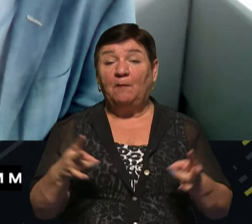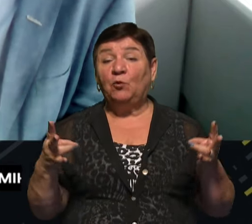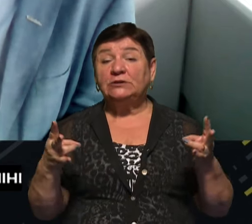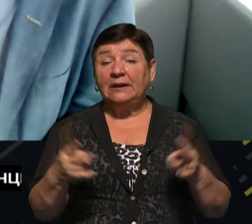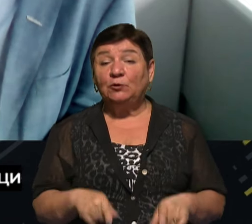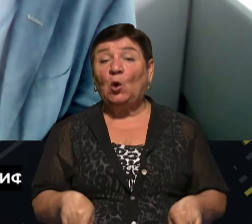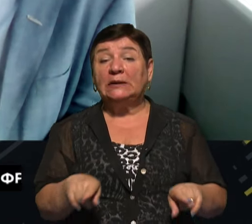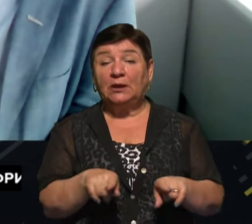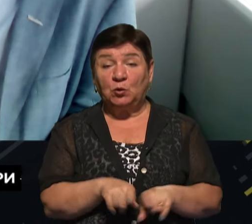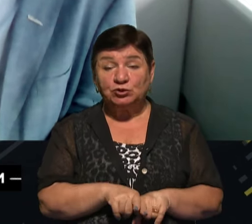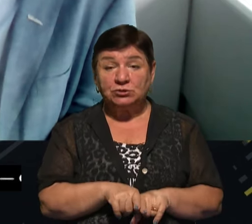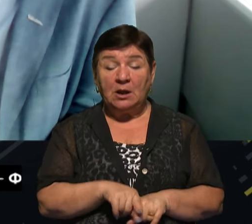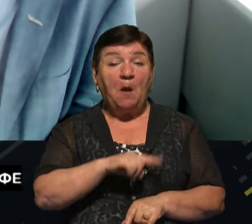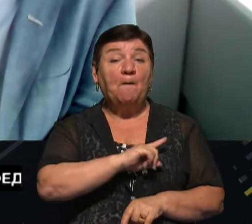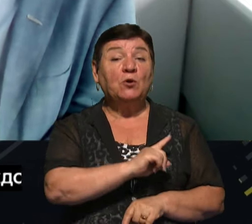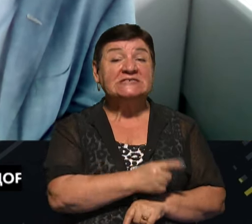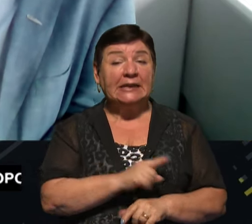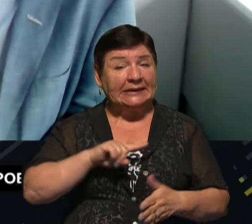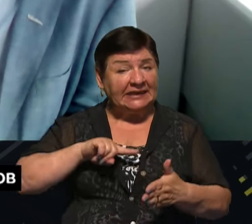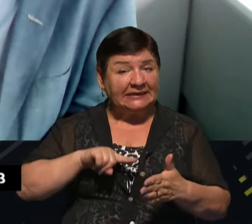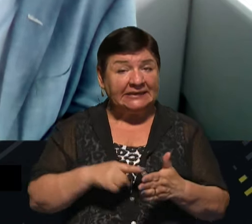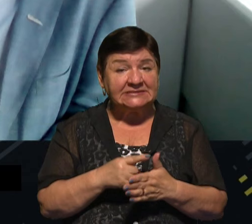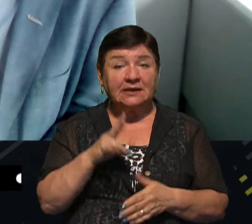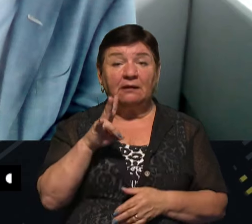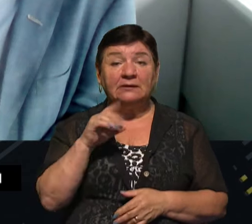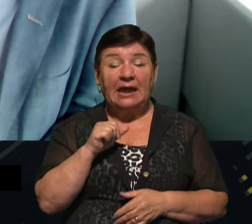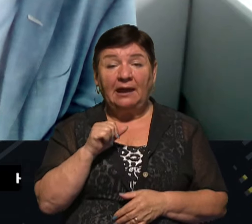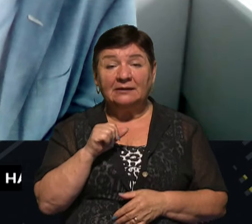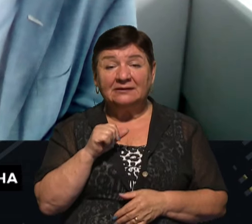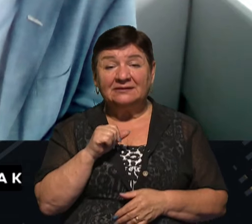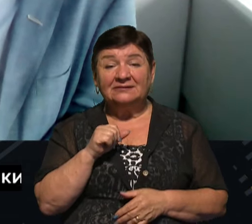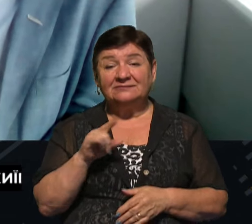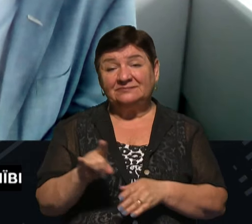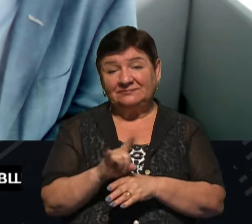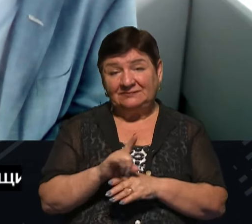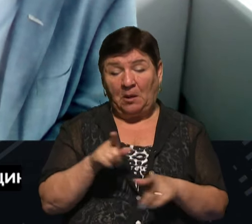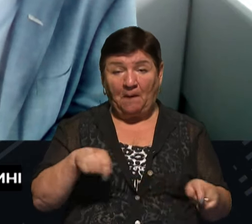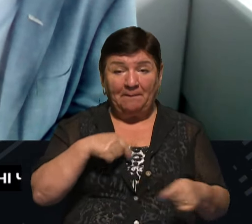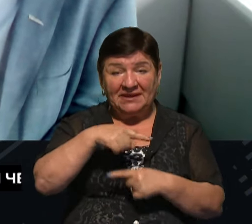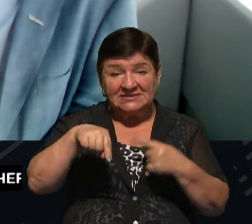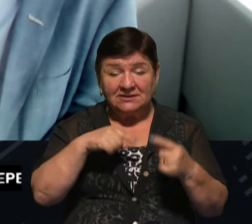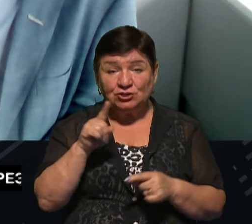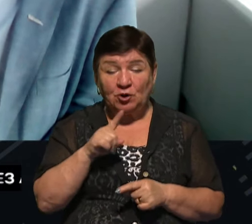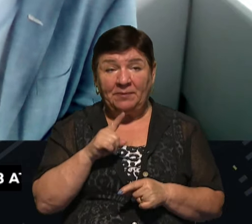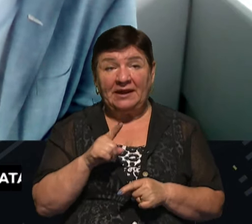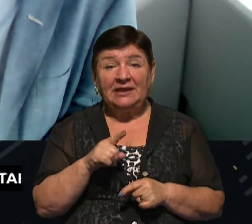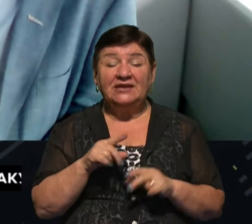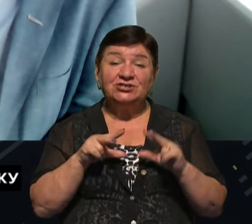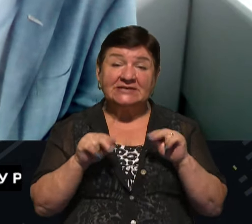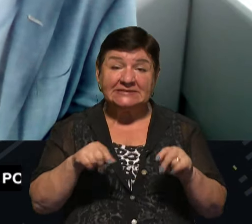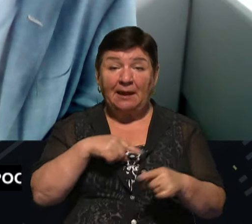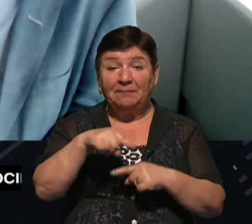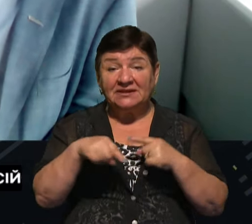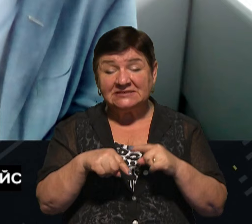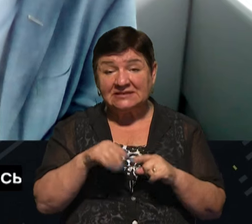посилити тиск на тіньовий бізнес, щоб і легітимний бізнес відчував,